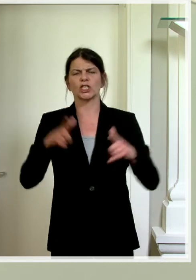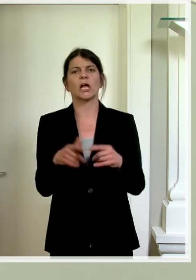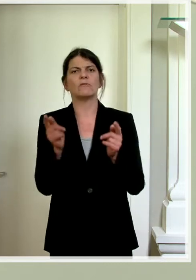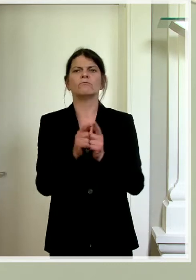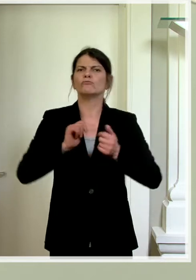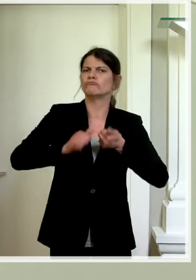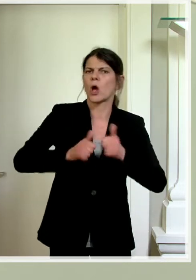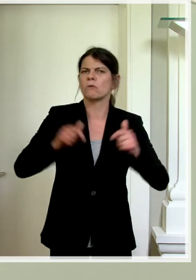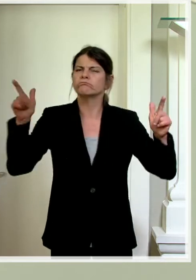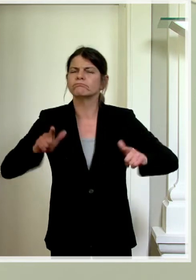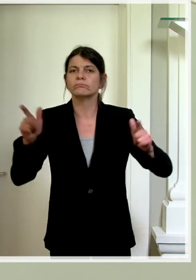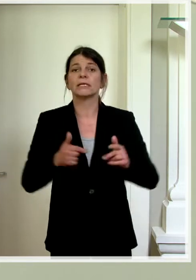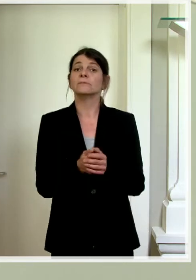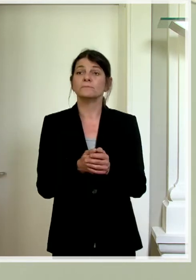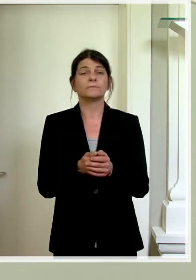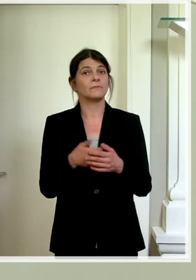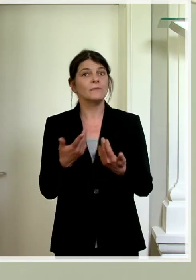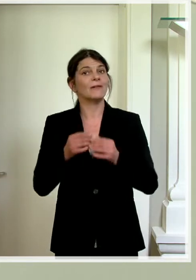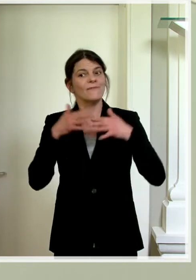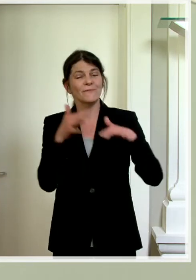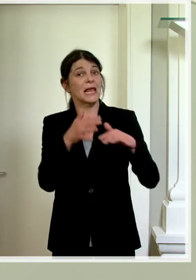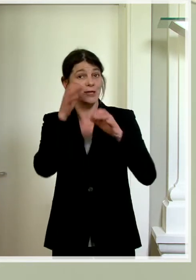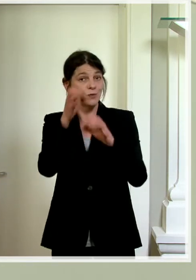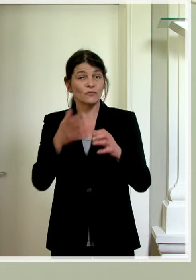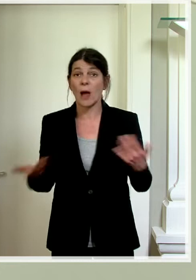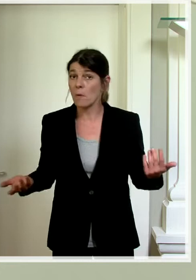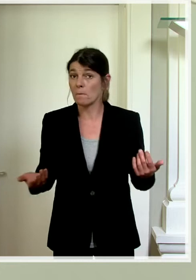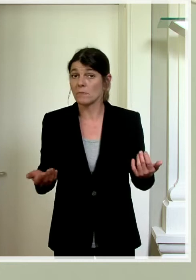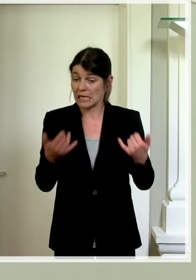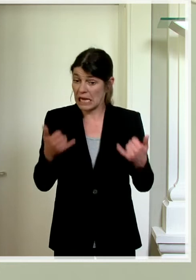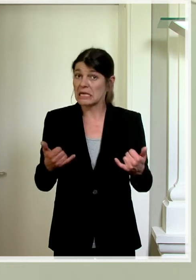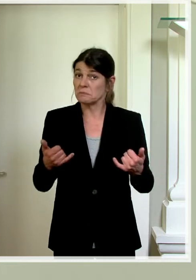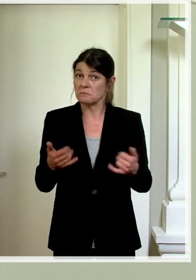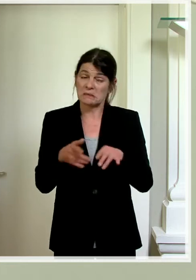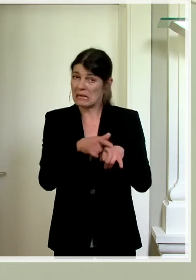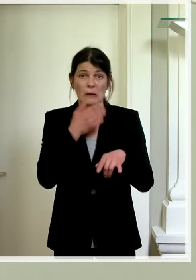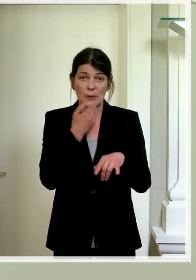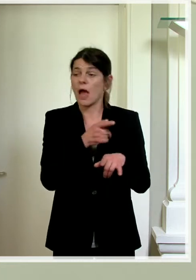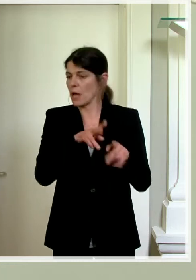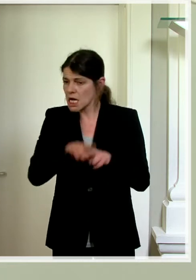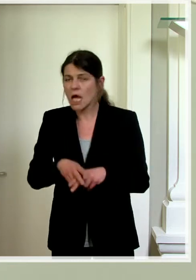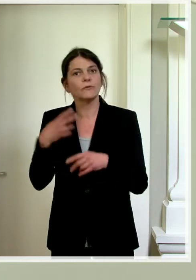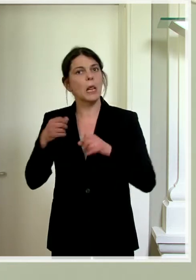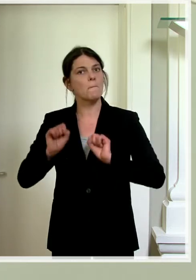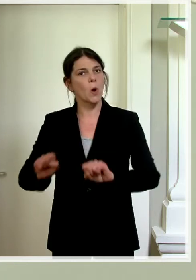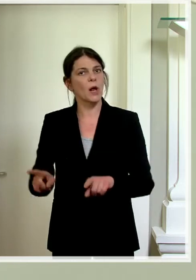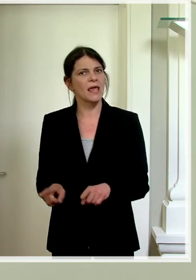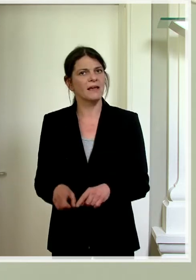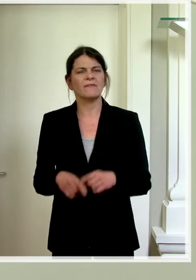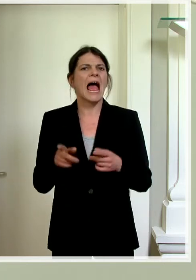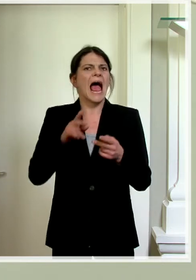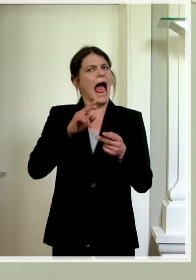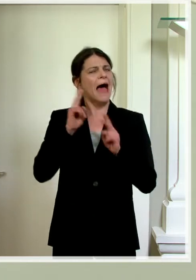Events und Sportanlässe mit großen Zuschauermengen ist vieles wieder möglich, wenn auch unter anderem